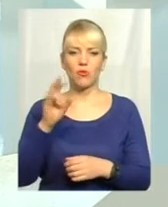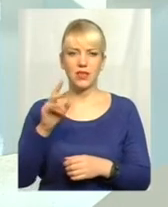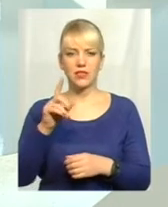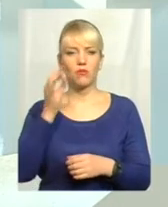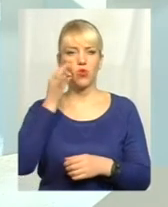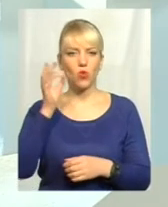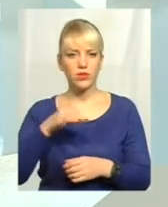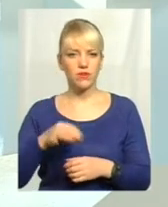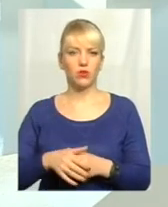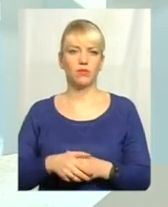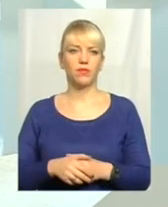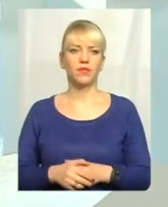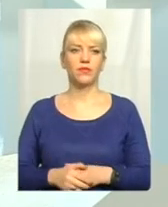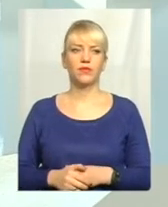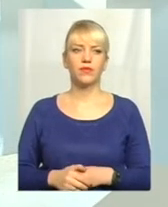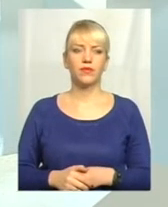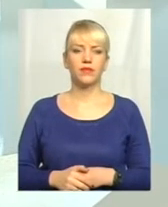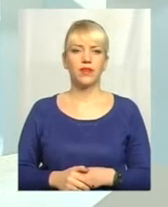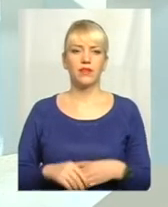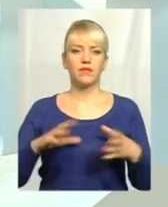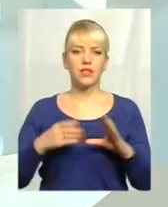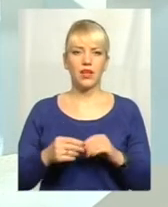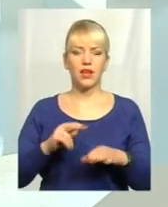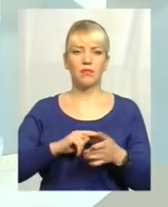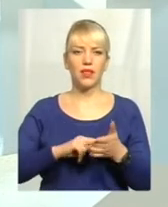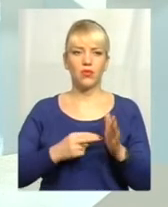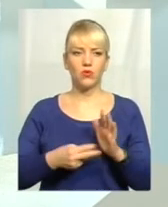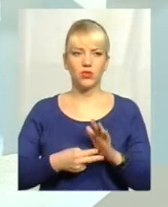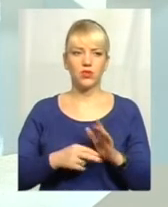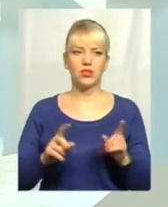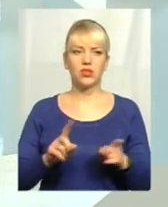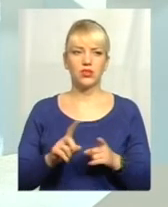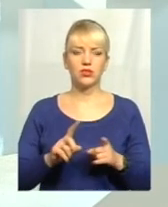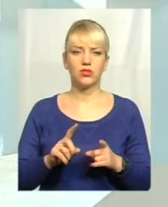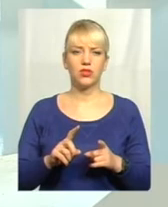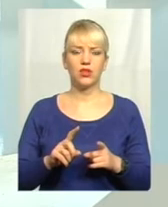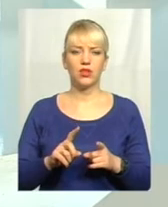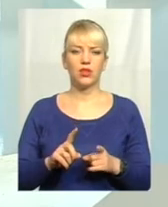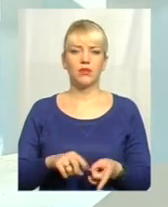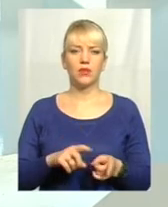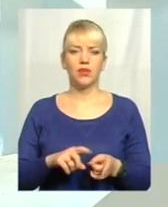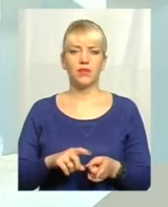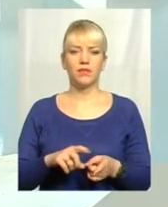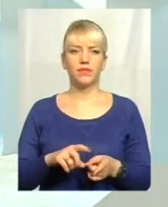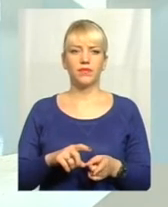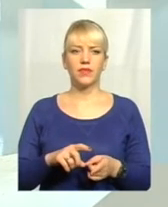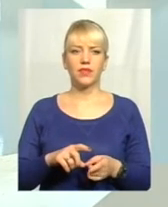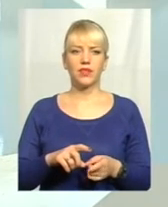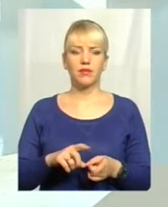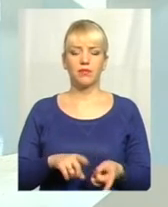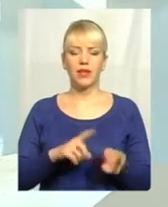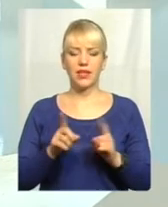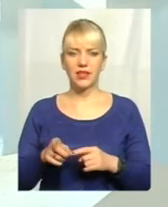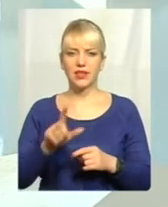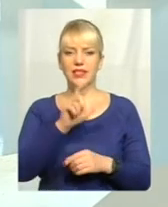досвідом, взагалі планується, що перехід з книжечки на паспорт нового зразка буде відбуватися